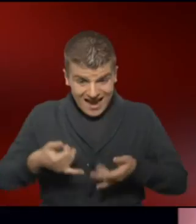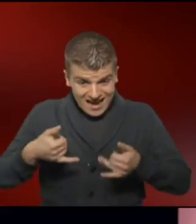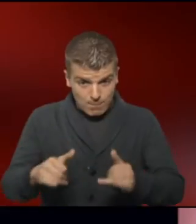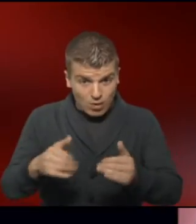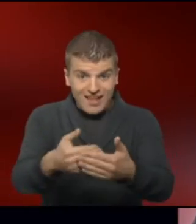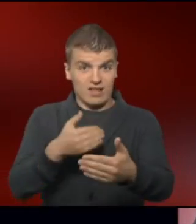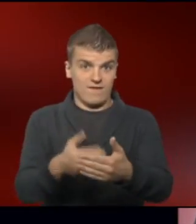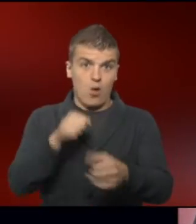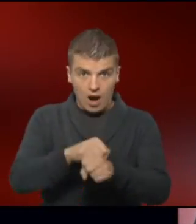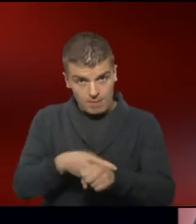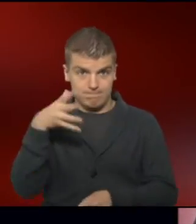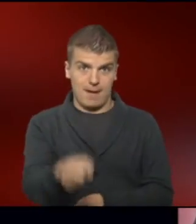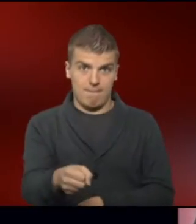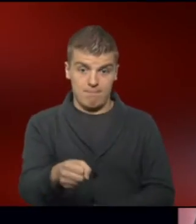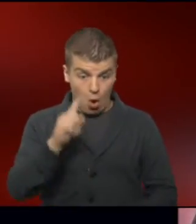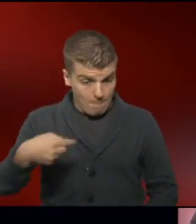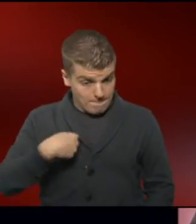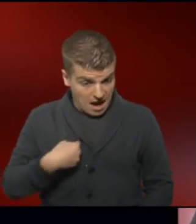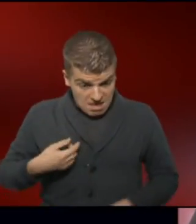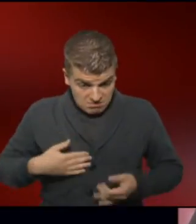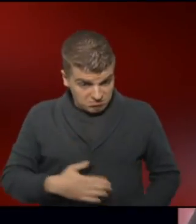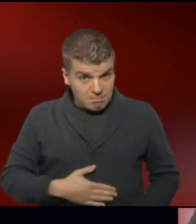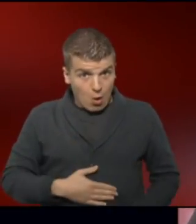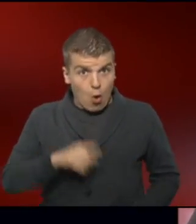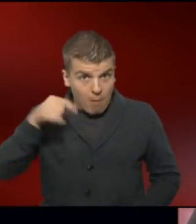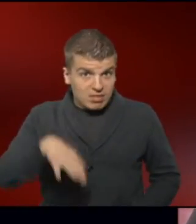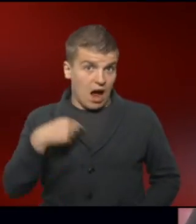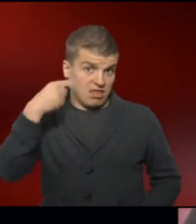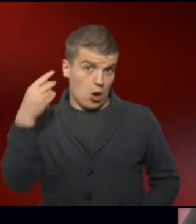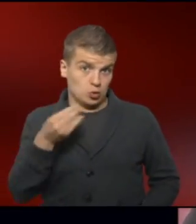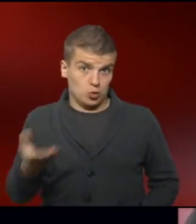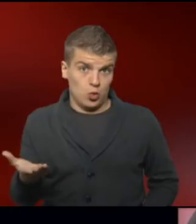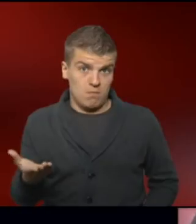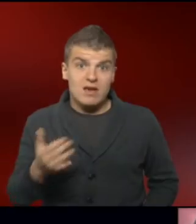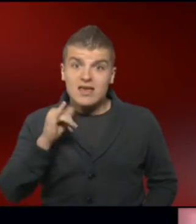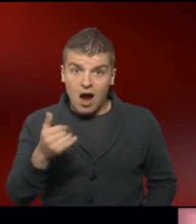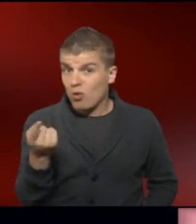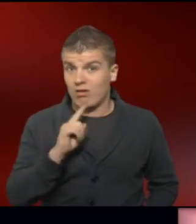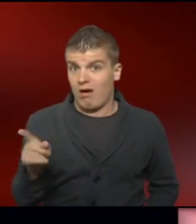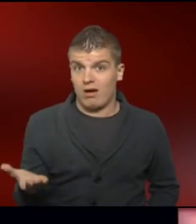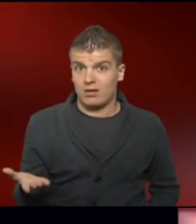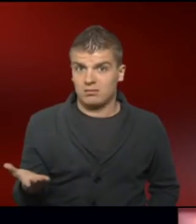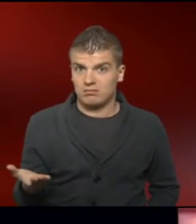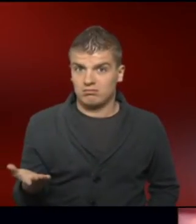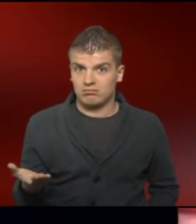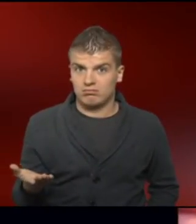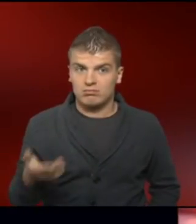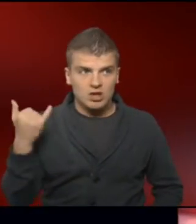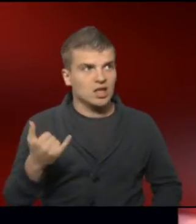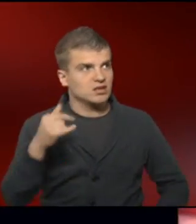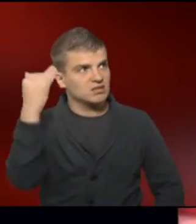feststellen kann, hat mein Kind möglicherweise ein Down-Syndrom? Ja oder nein? Jetzt könnte man denken,